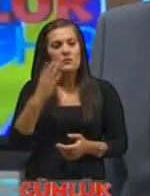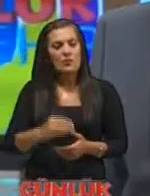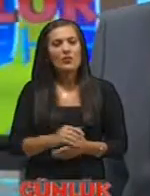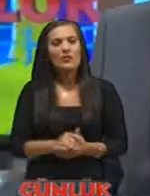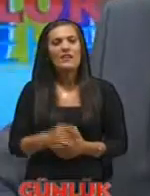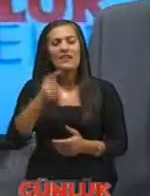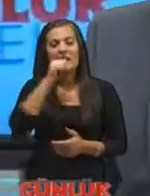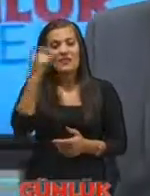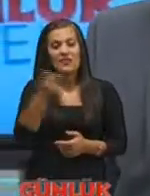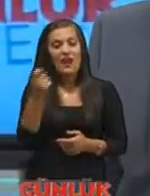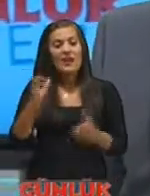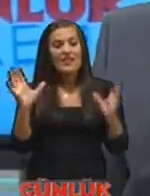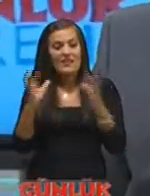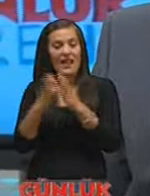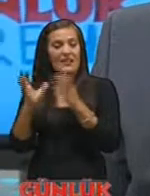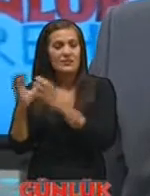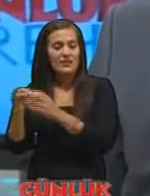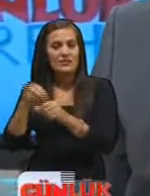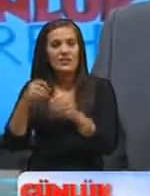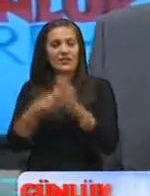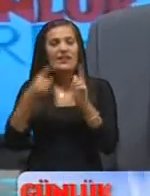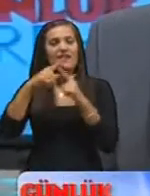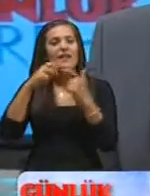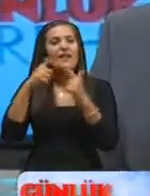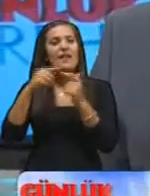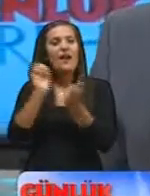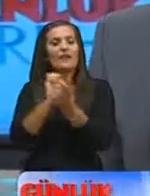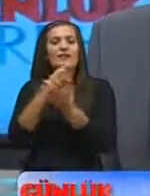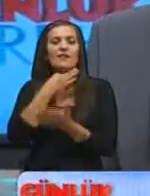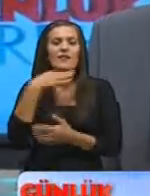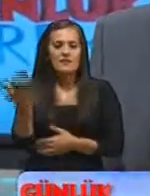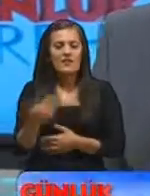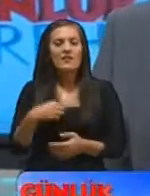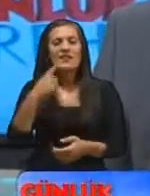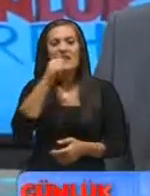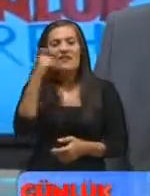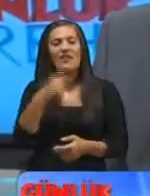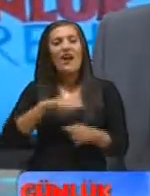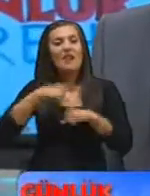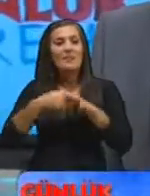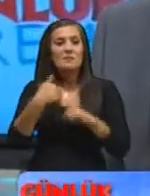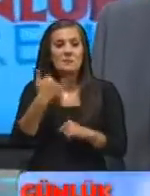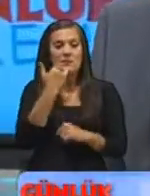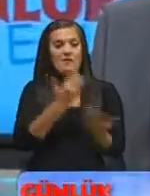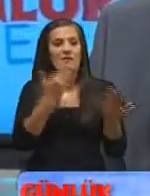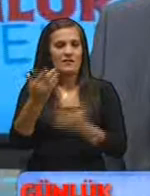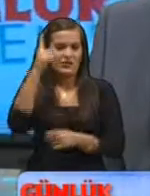itfaiye teşkilatlarımız adına TRT ailesine teşekkür ediyorum itfaiye haftasında bizi konuk ettikleri için